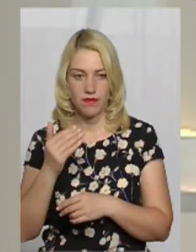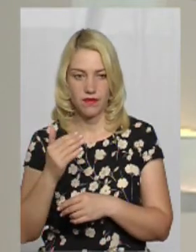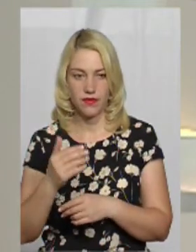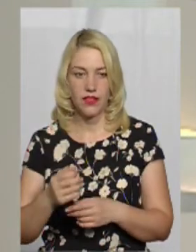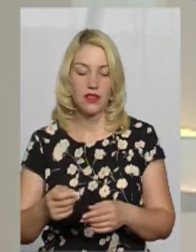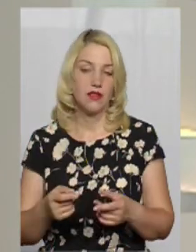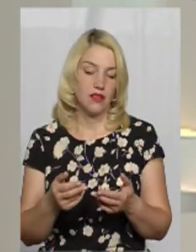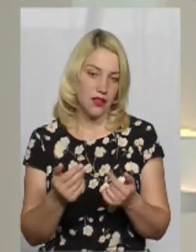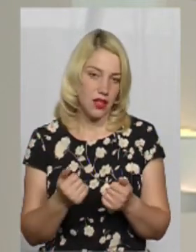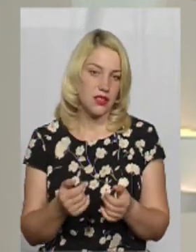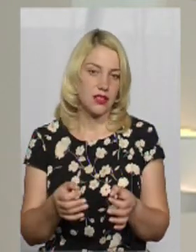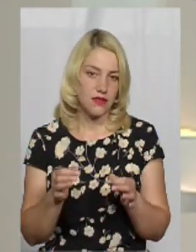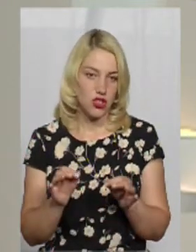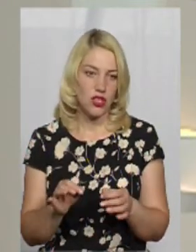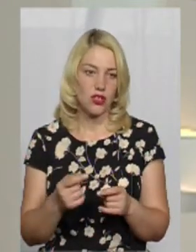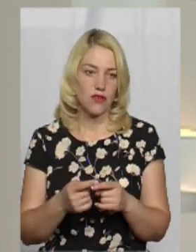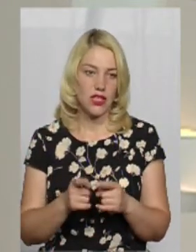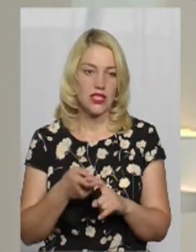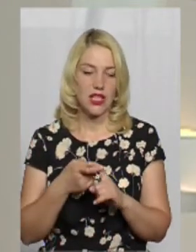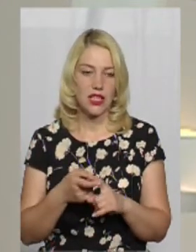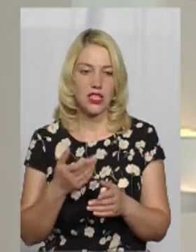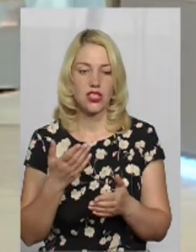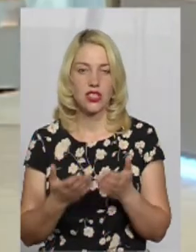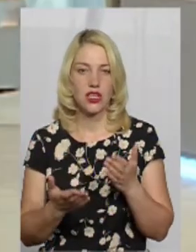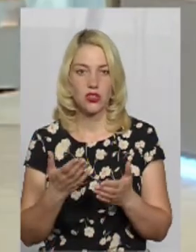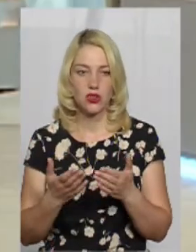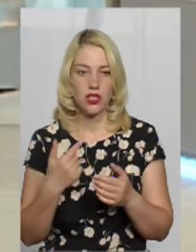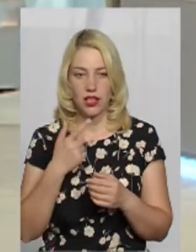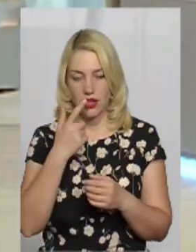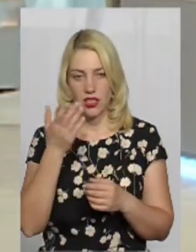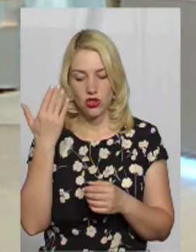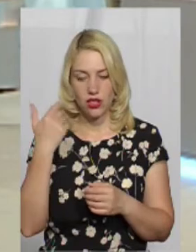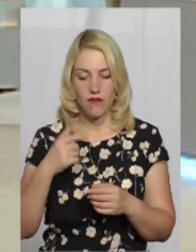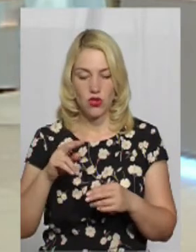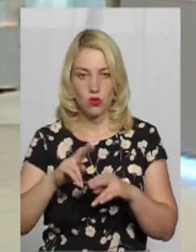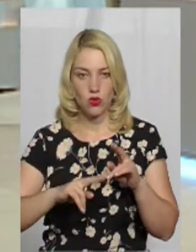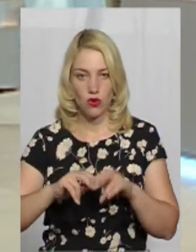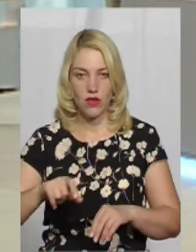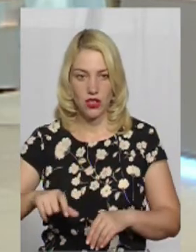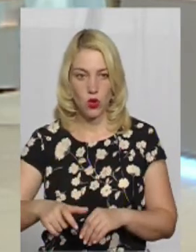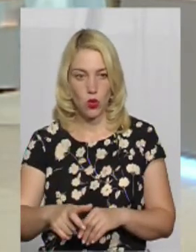Звичайно, залежить. Наприклад, нещодавно збудовані дороги.